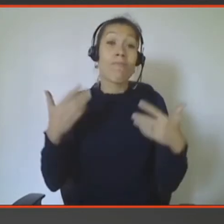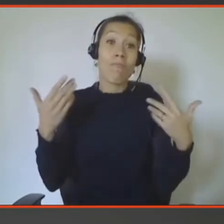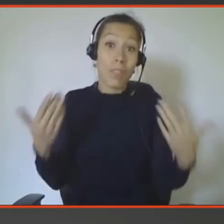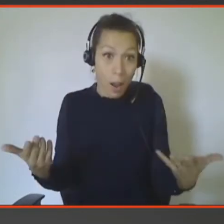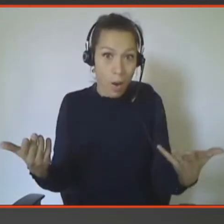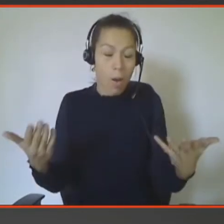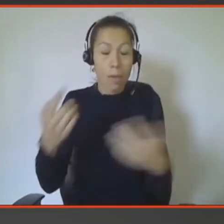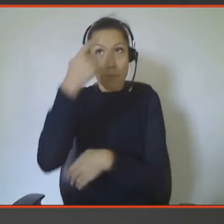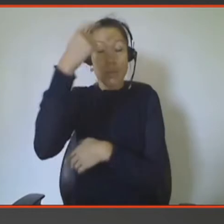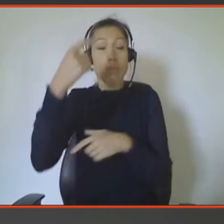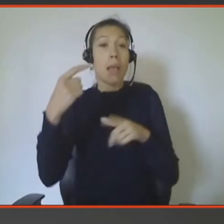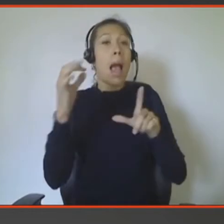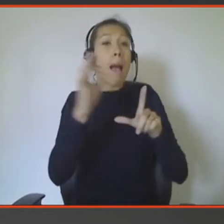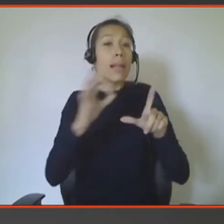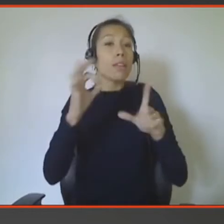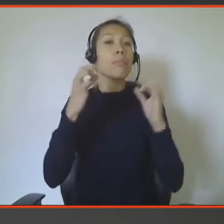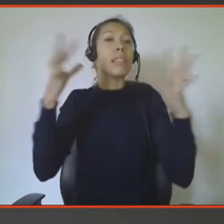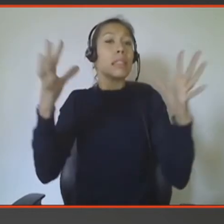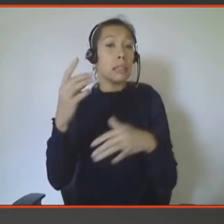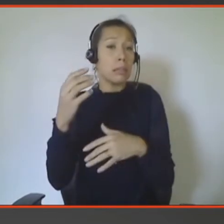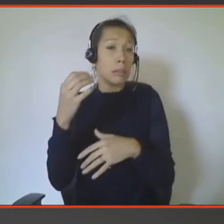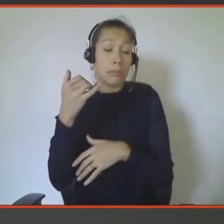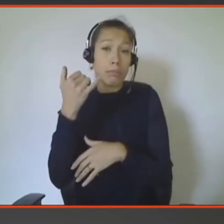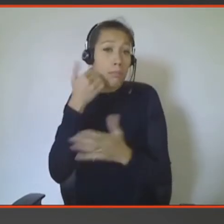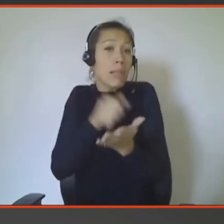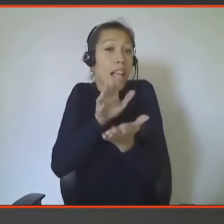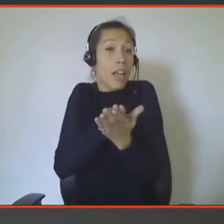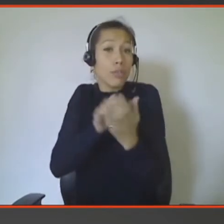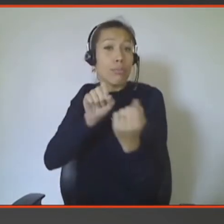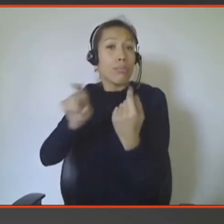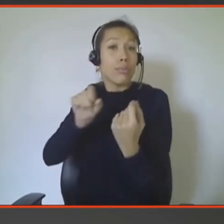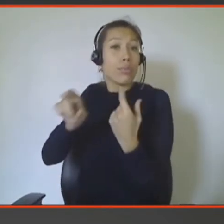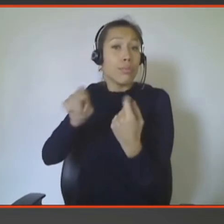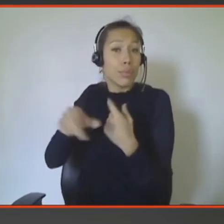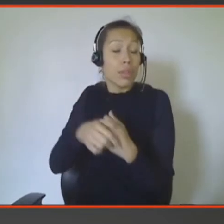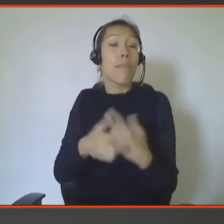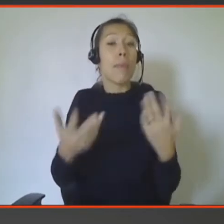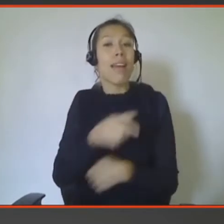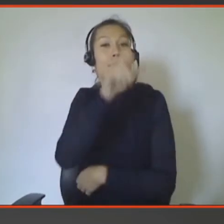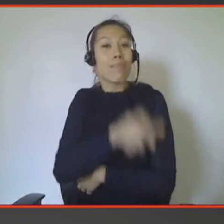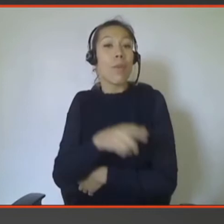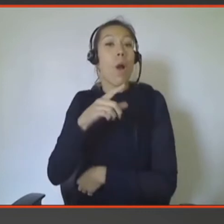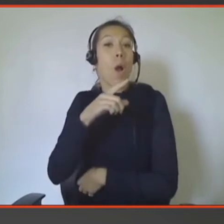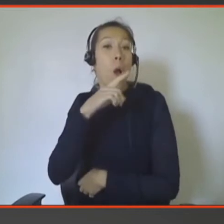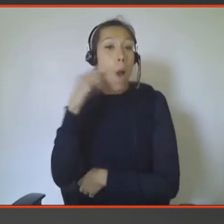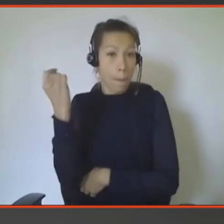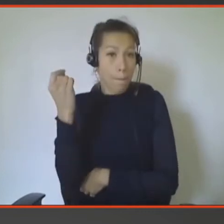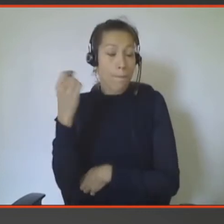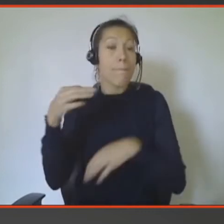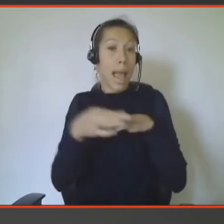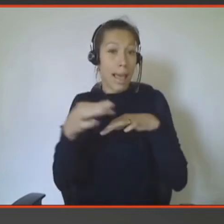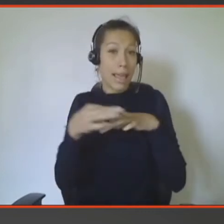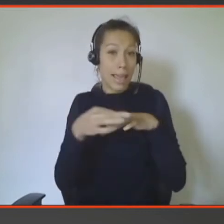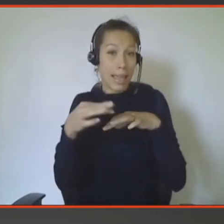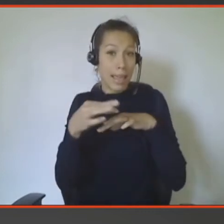application de messagerie et vous interprétez Majid, qui est son mari, le mari de Nour, et Nour est en fait cette